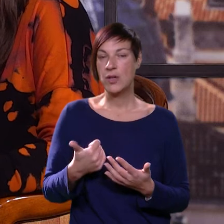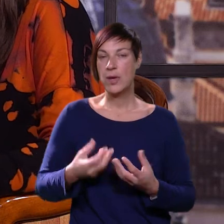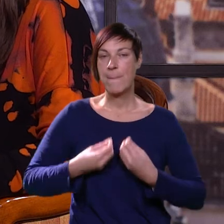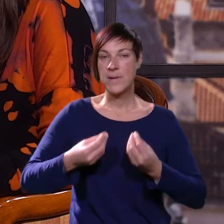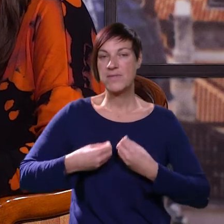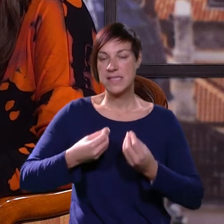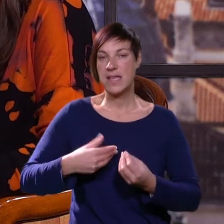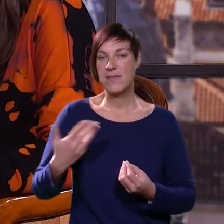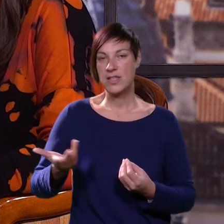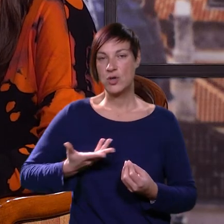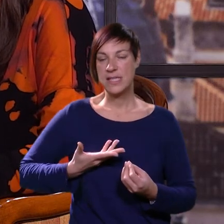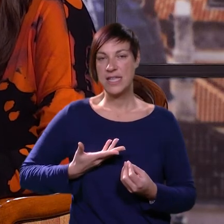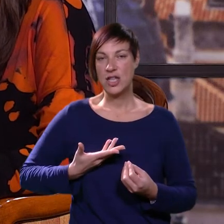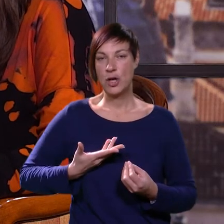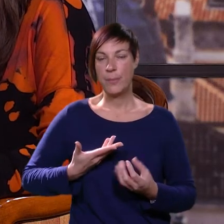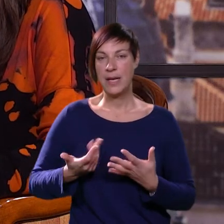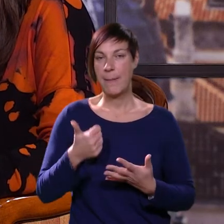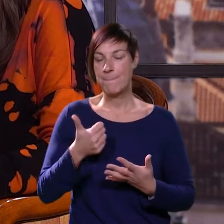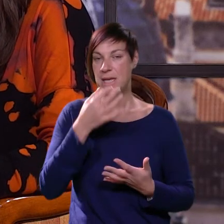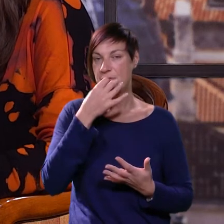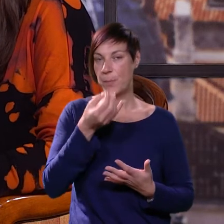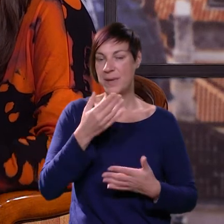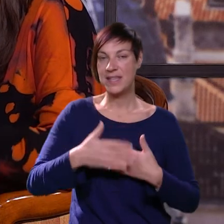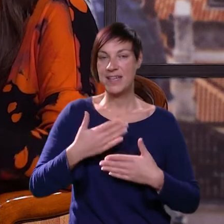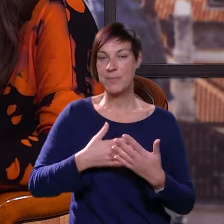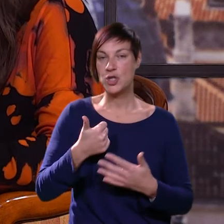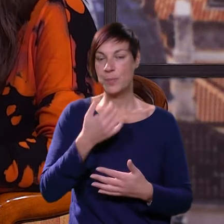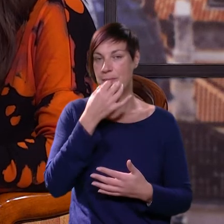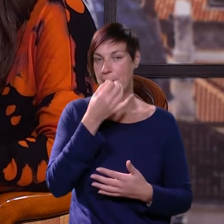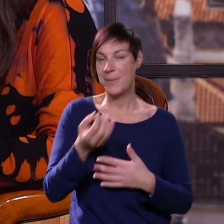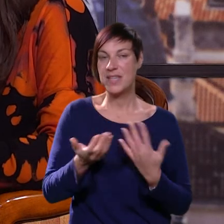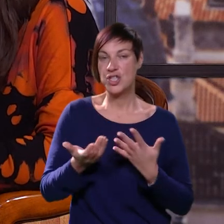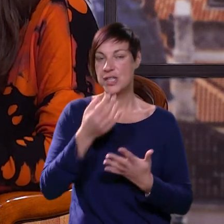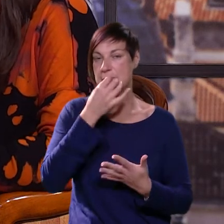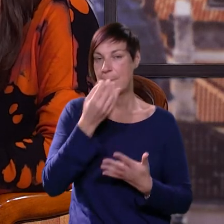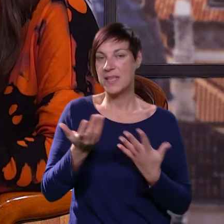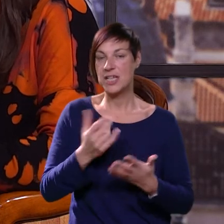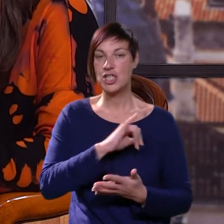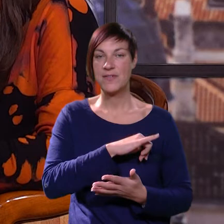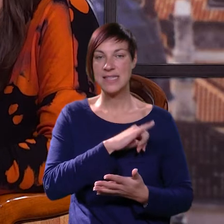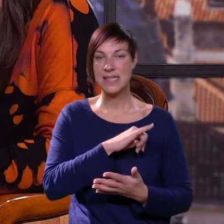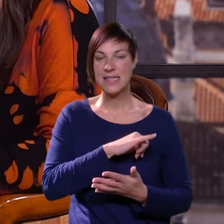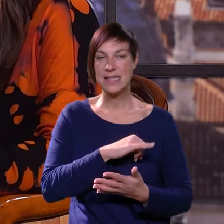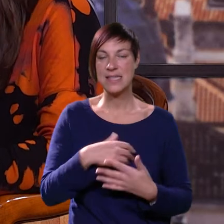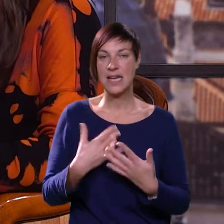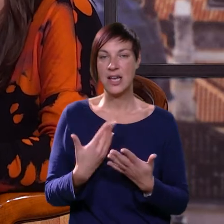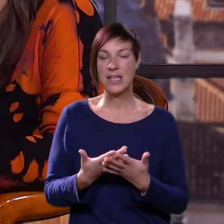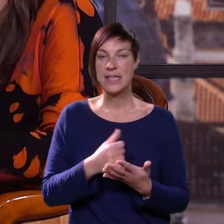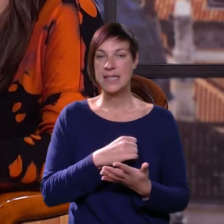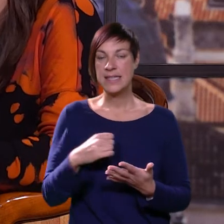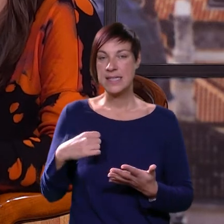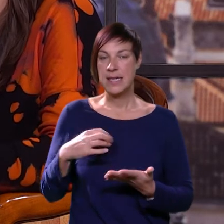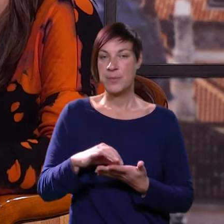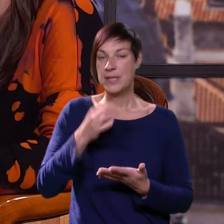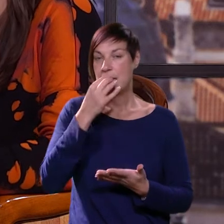prvi savjet koji ste dobili, ili neko prvo pitanje, među prvim pitanjima, što ste pitali, što vas je ono interesiralo, vjerovatno,